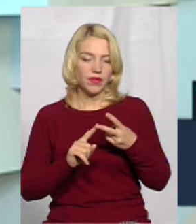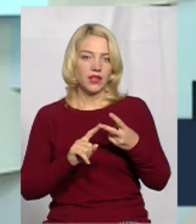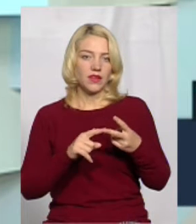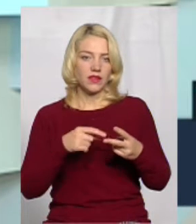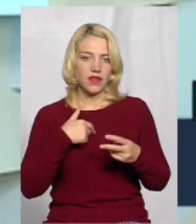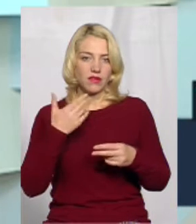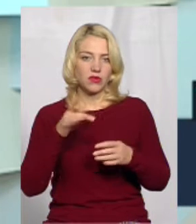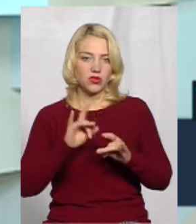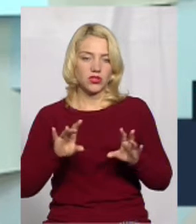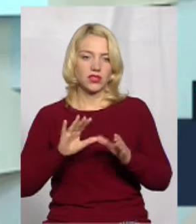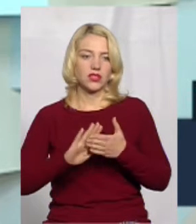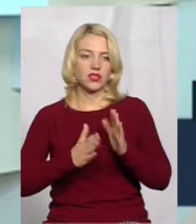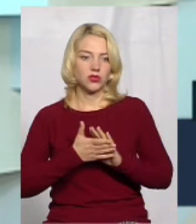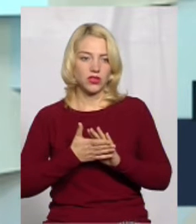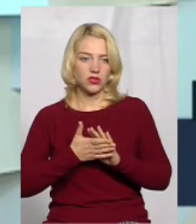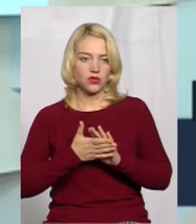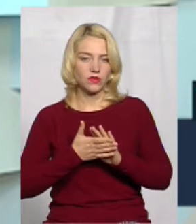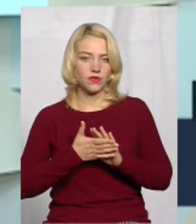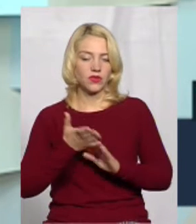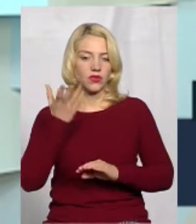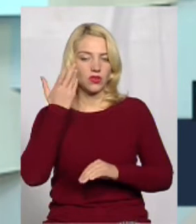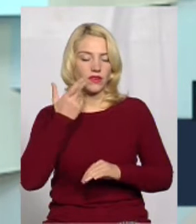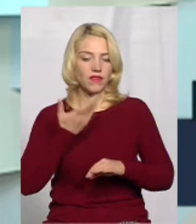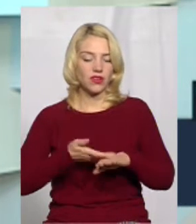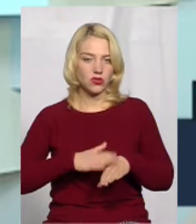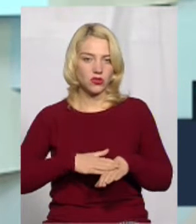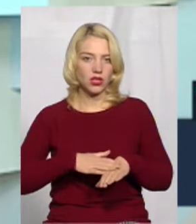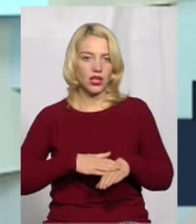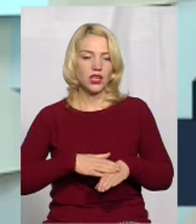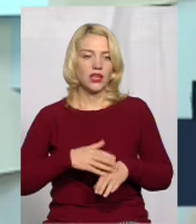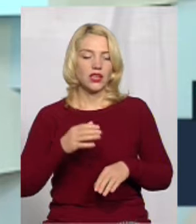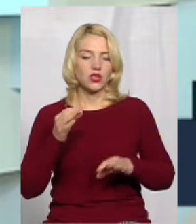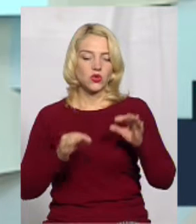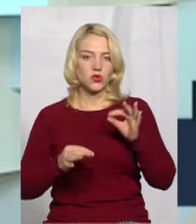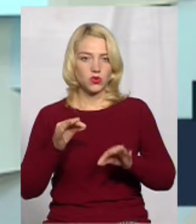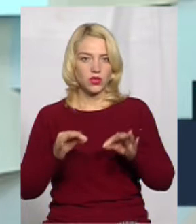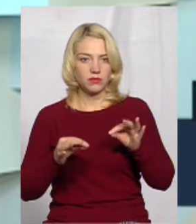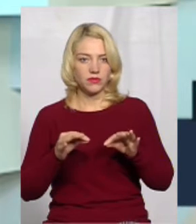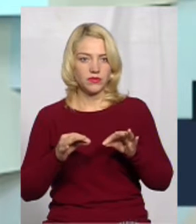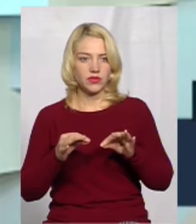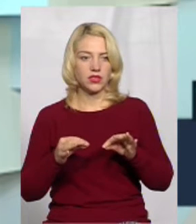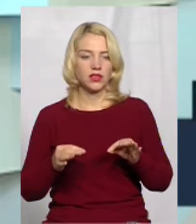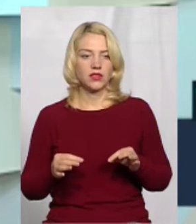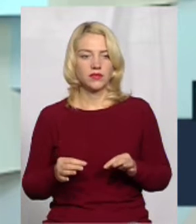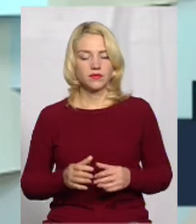от я ж розказала цю ситуацію, тобто дуже важко суддям, тим самим суддям, які